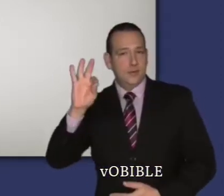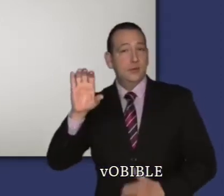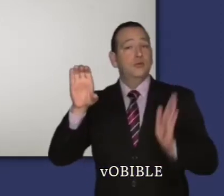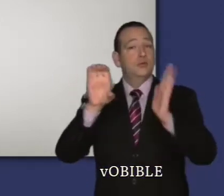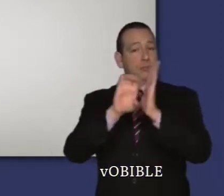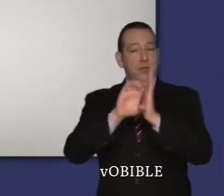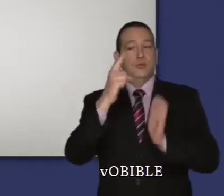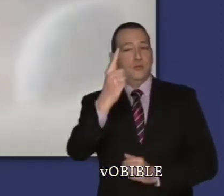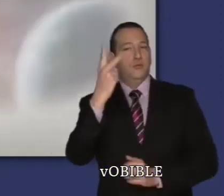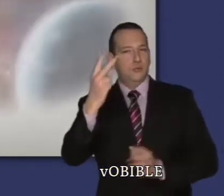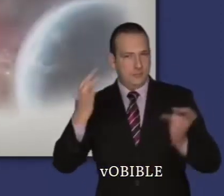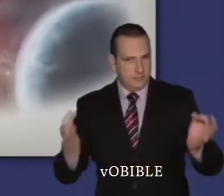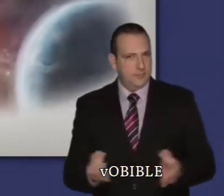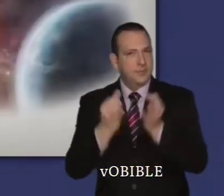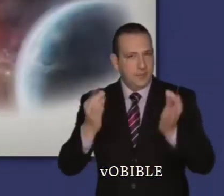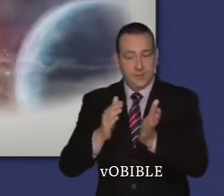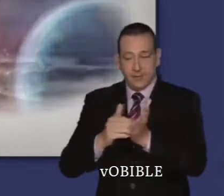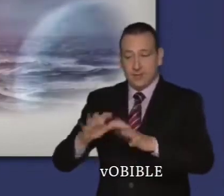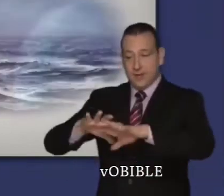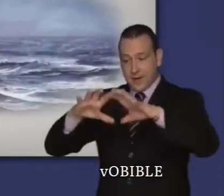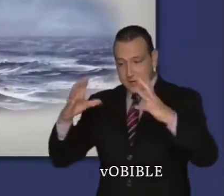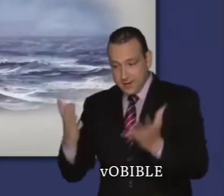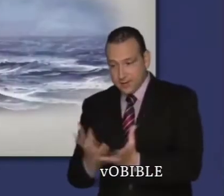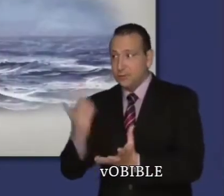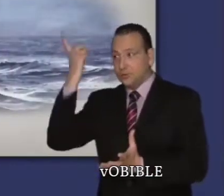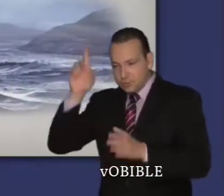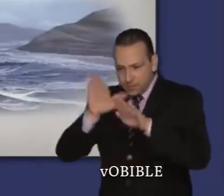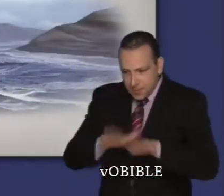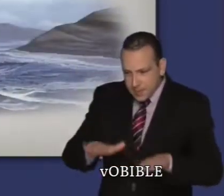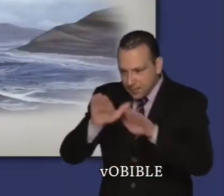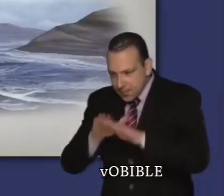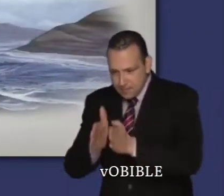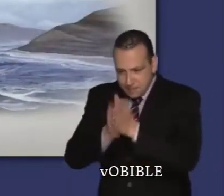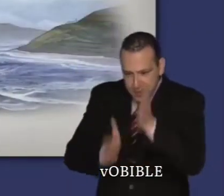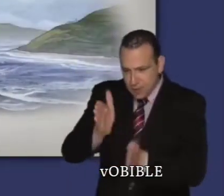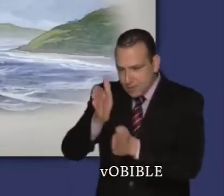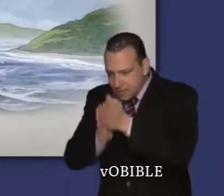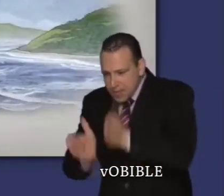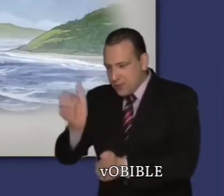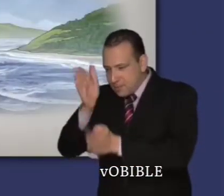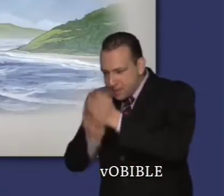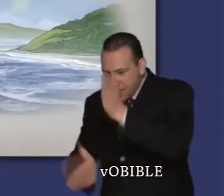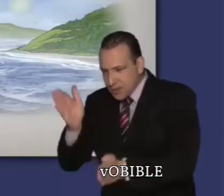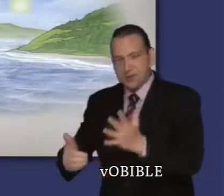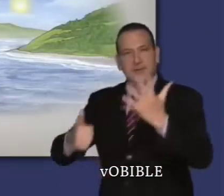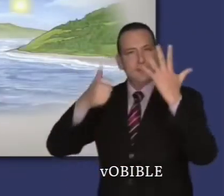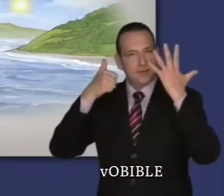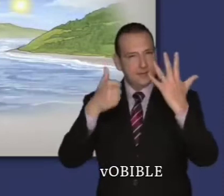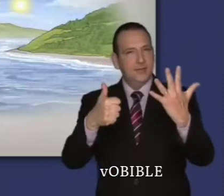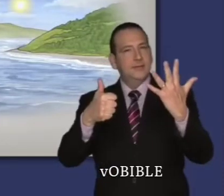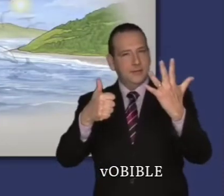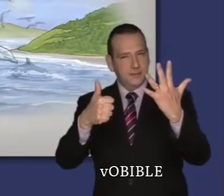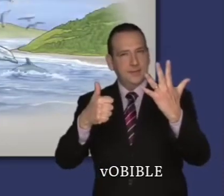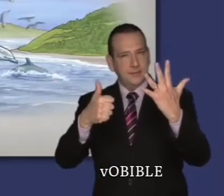Les chapitres 1 et 2 expliquent dans les grandes lignes comment Dieu, au cours de six périodes appelées jour, a préparé la terre